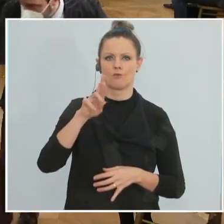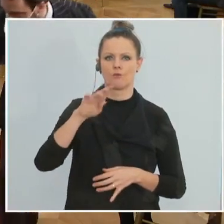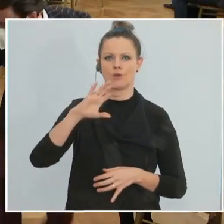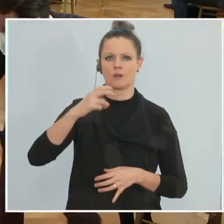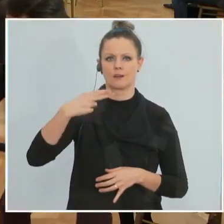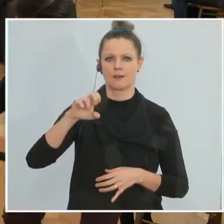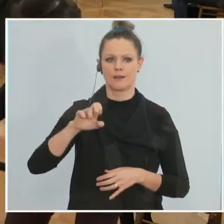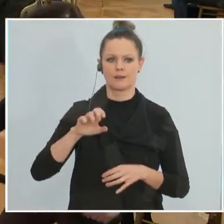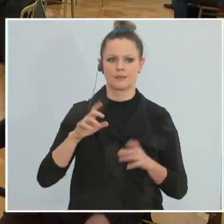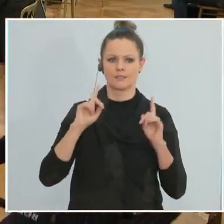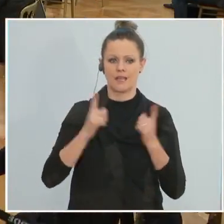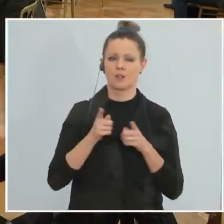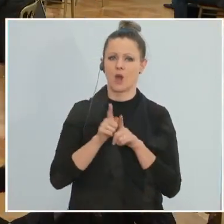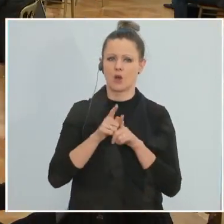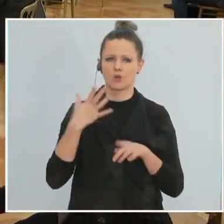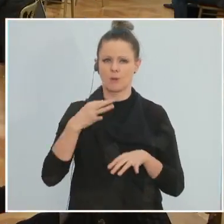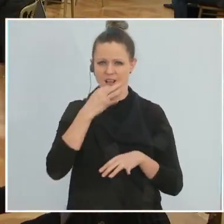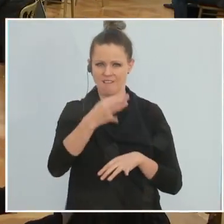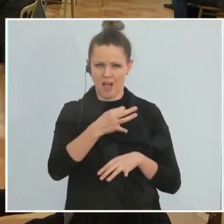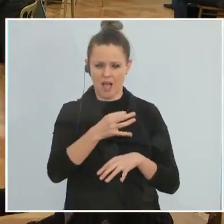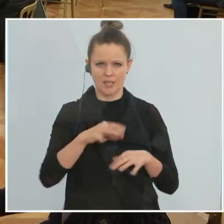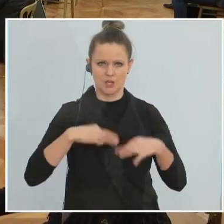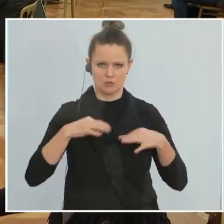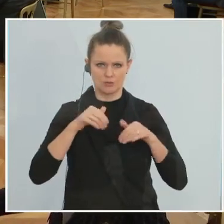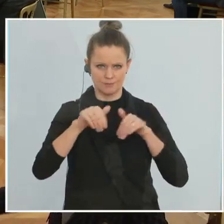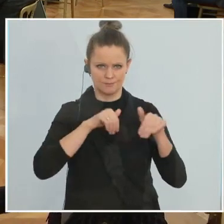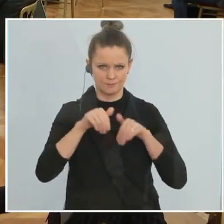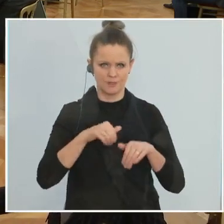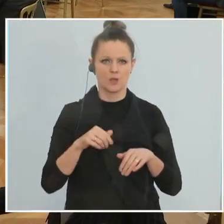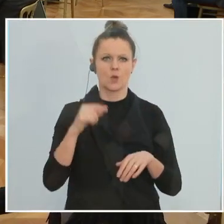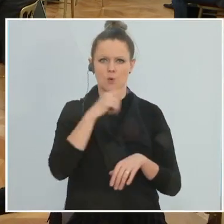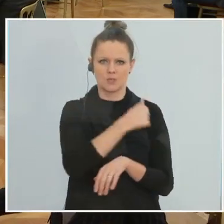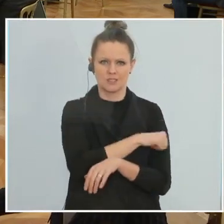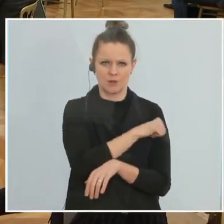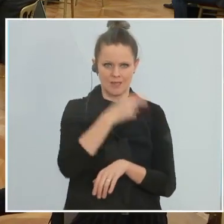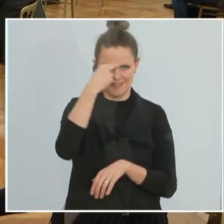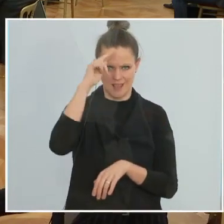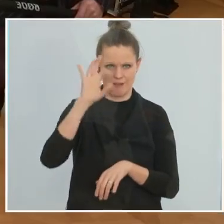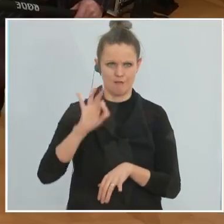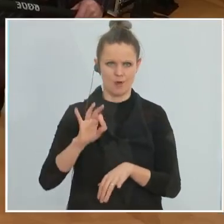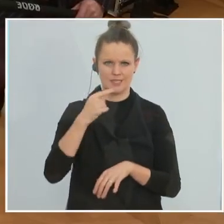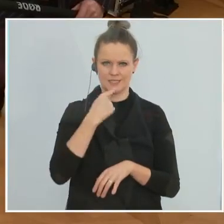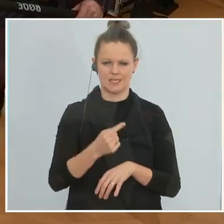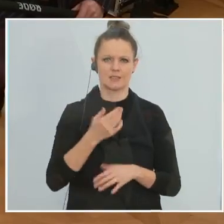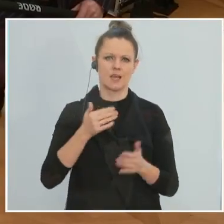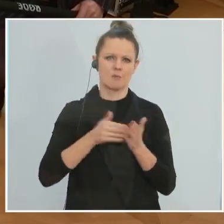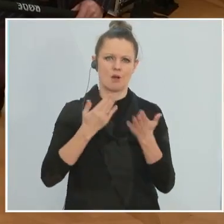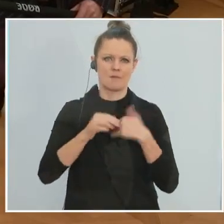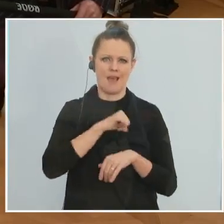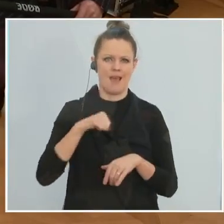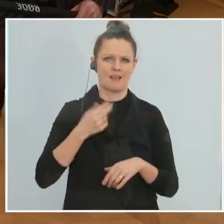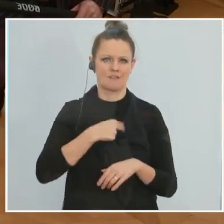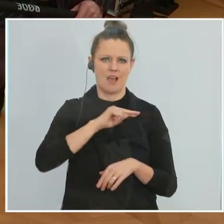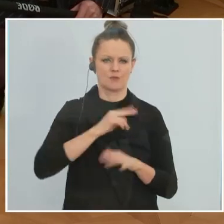Eine kleine Nachfrage auch an den Gesundheitsminister. Herr Gerrit Feutig vom Roten Kreuz plädiert schon seit einiger Zeit für mehr Eigenverantwortung, auch beim